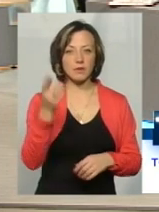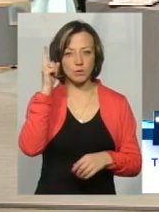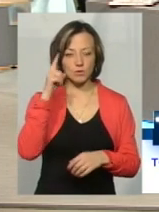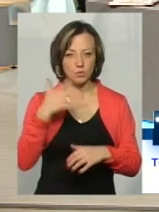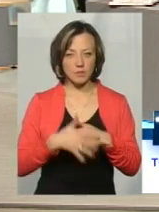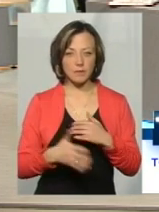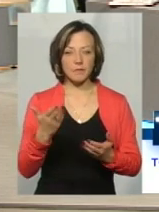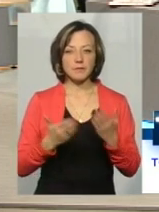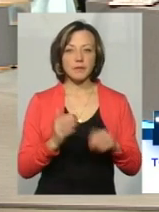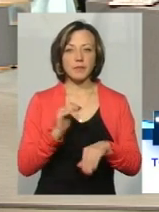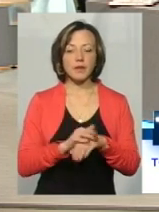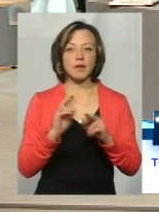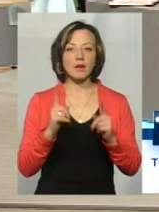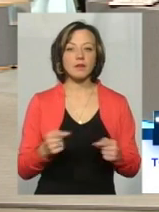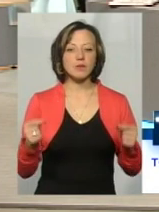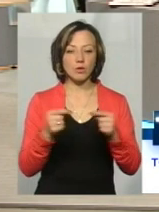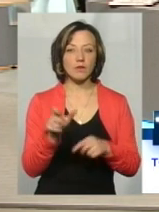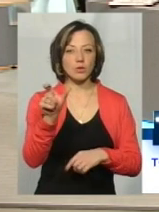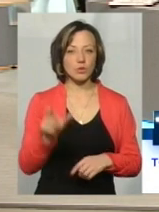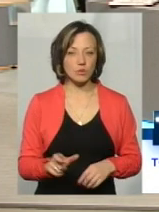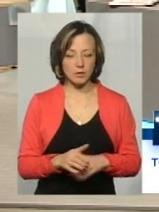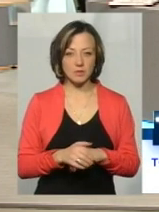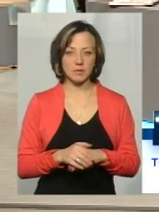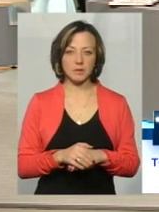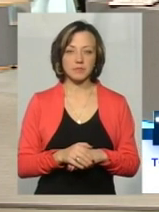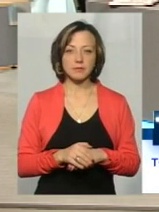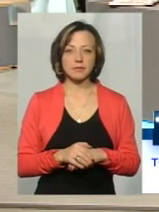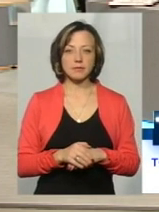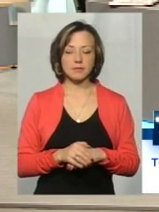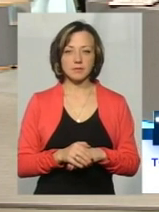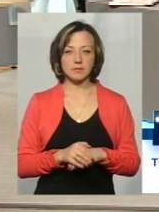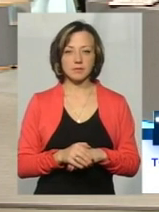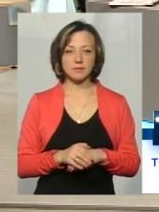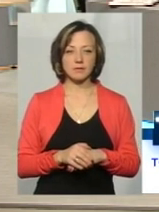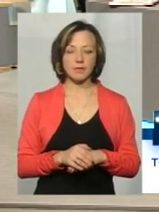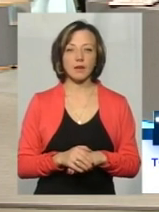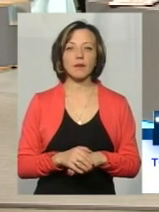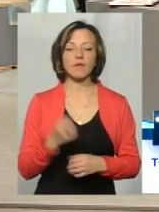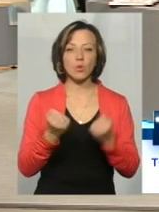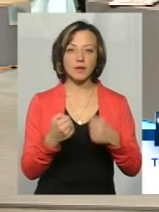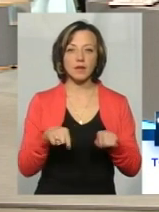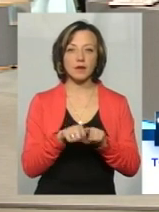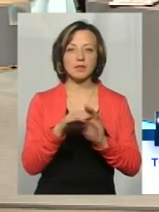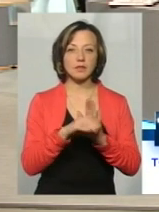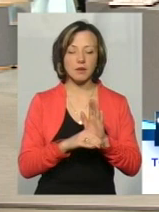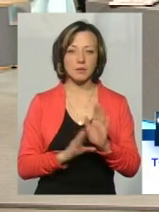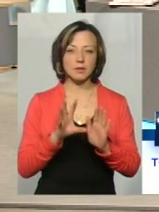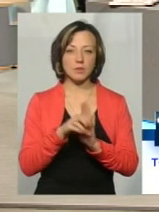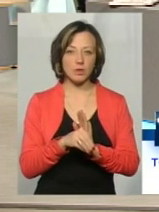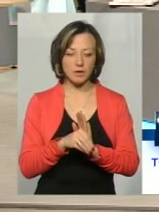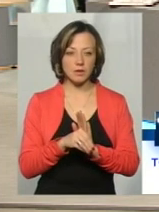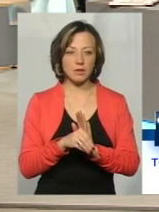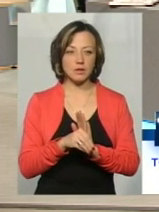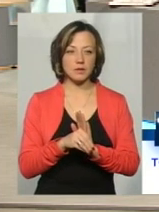навіть якщо вона буде фіксувати, як встановити саму особу. Водіїв, так, буде така система запроваджуватися, вона вже, якби,